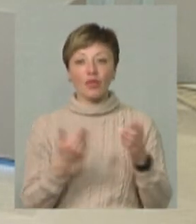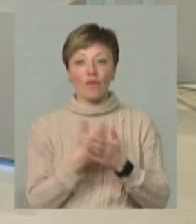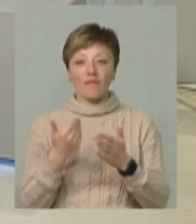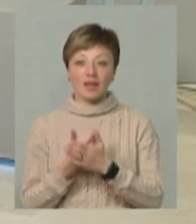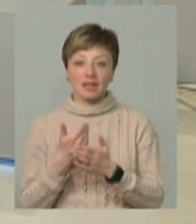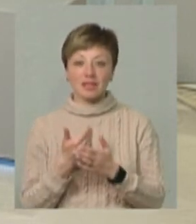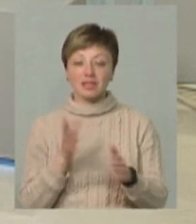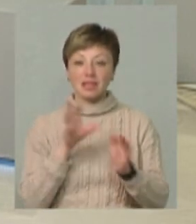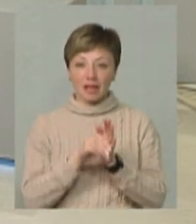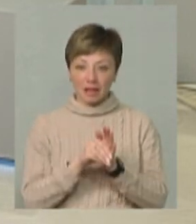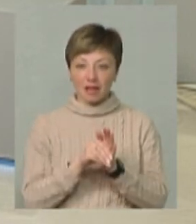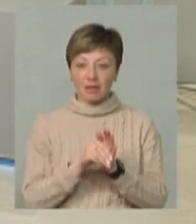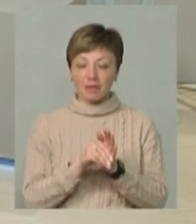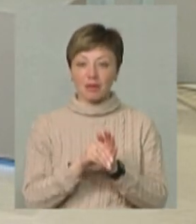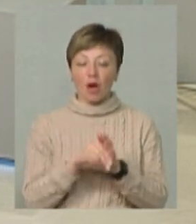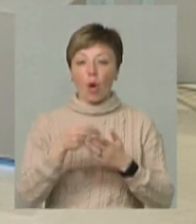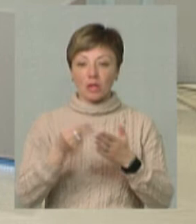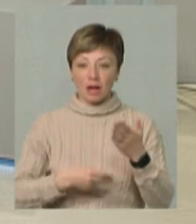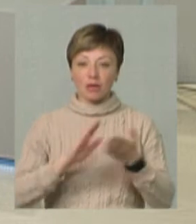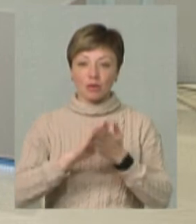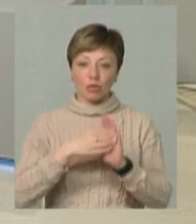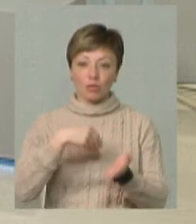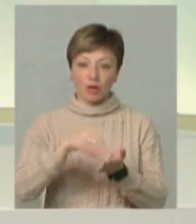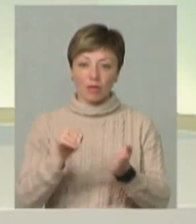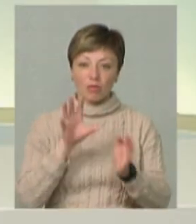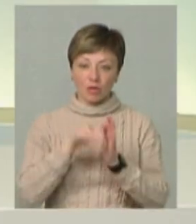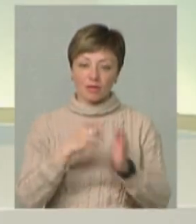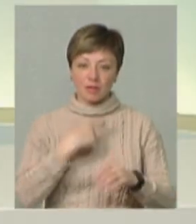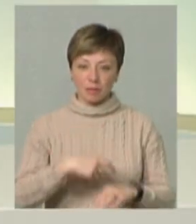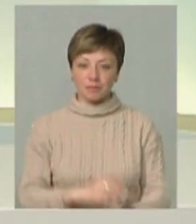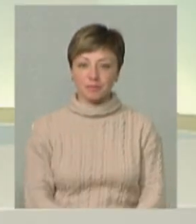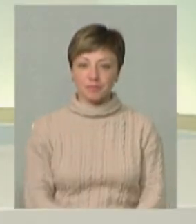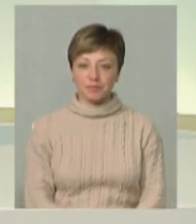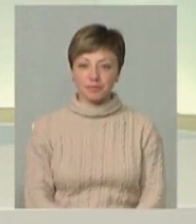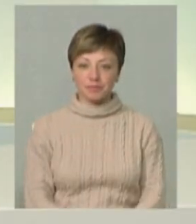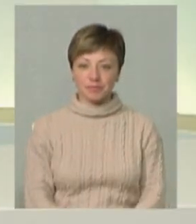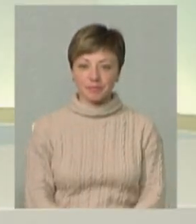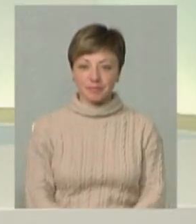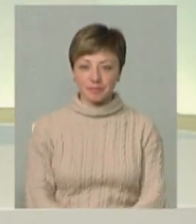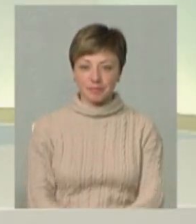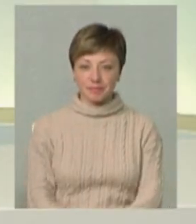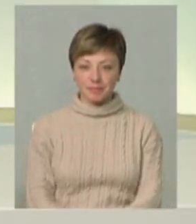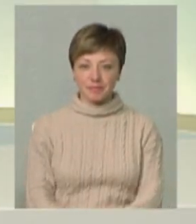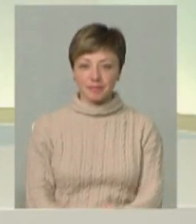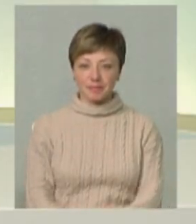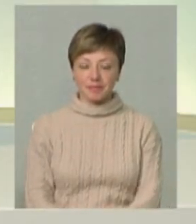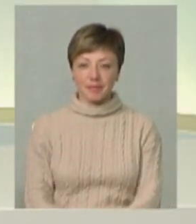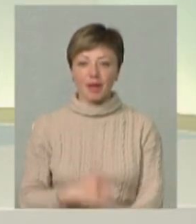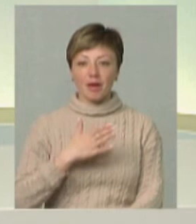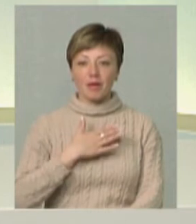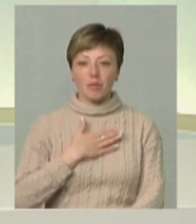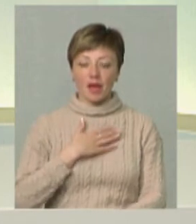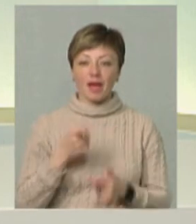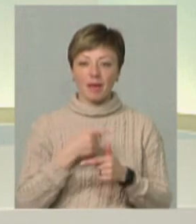заключаємо контракти, купляємо і впроваджуємо в себе. Я в свій час, моє ім'я